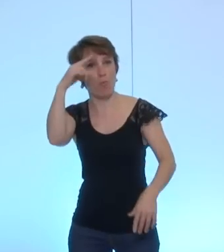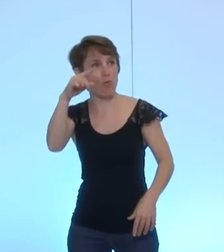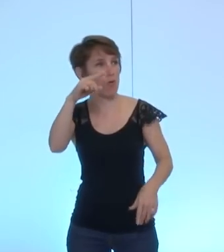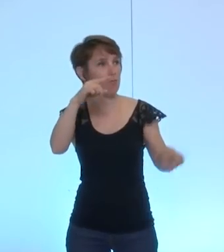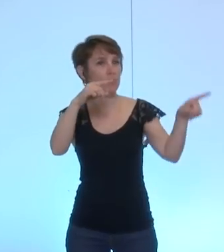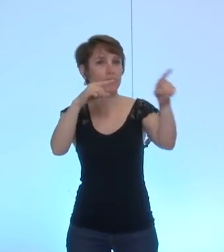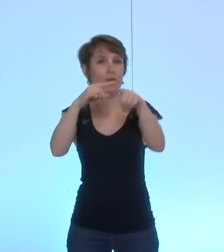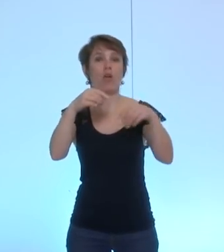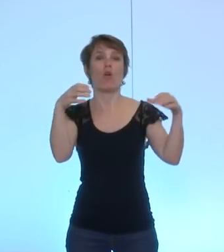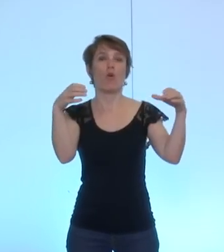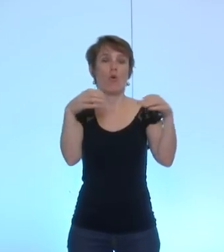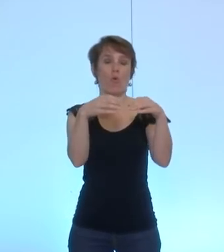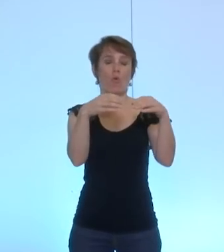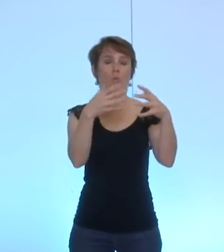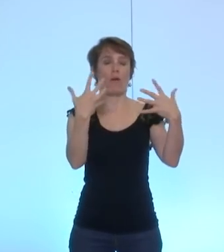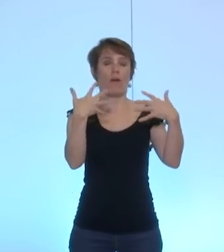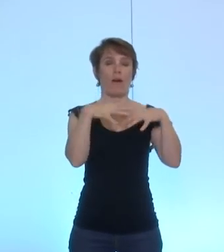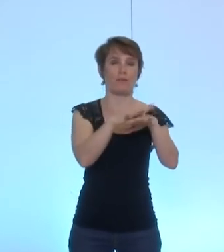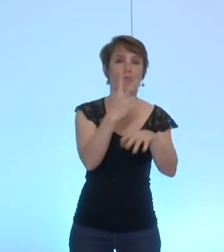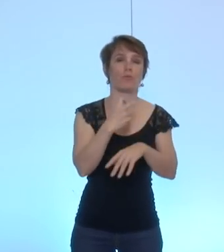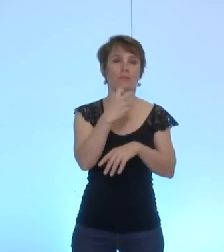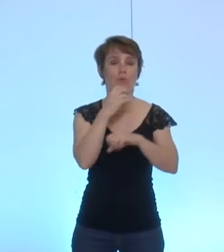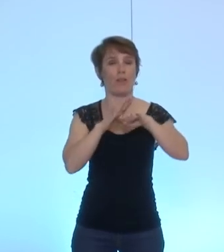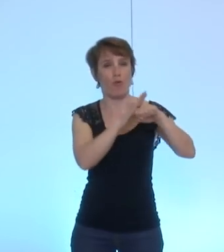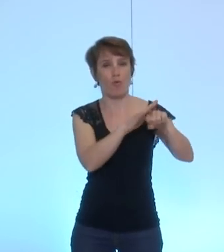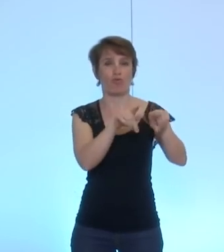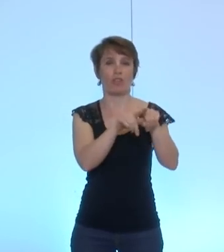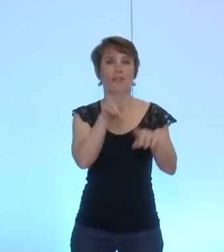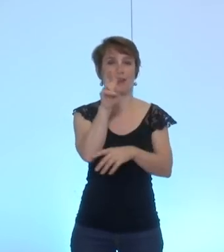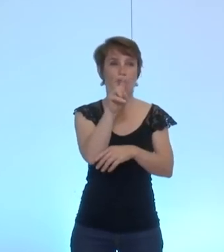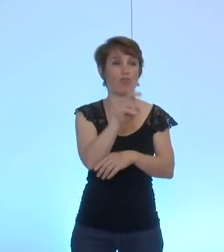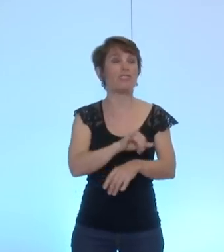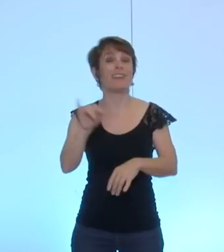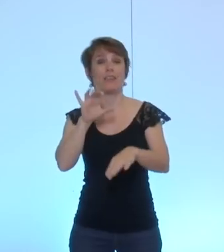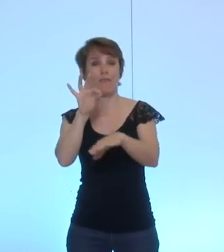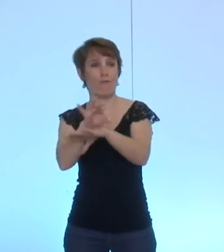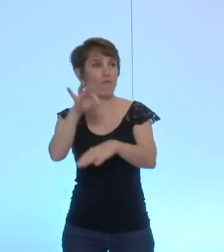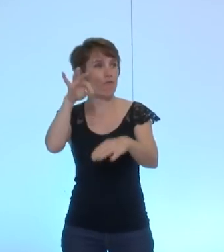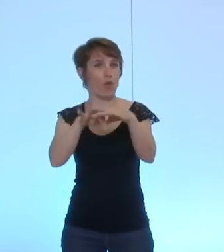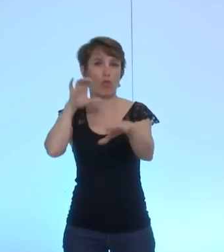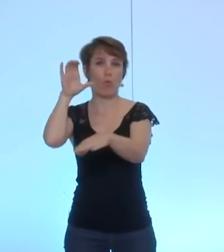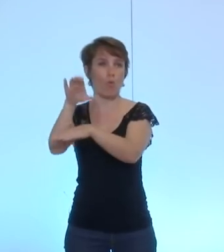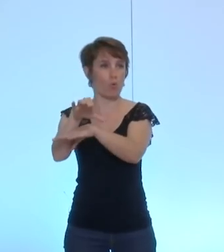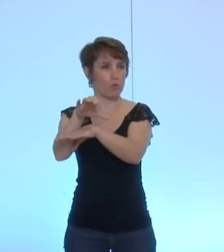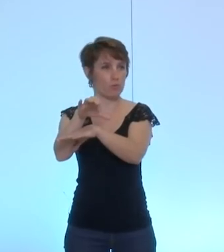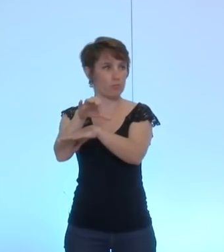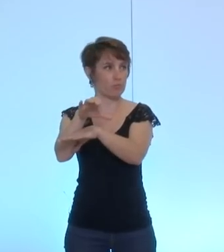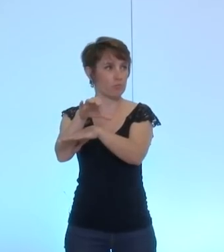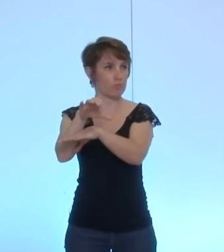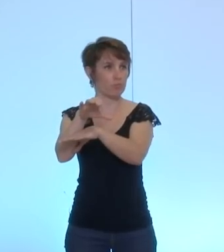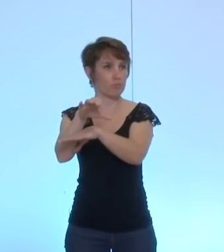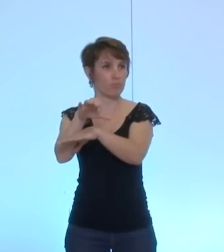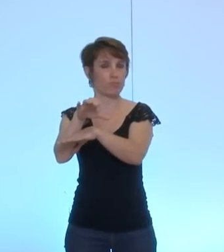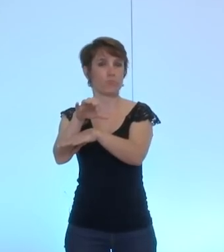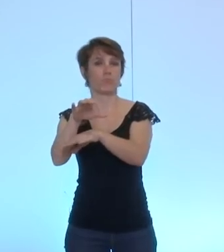Le groupe Rassemblement Citoyens de la Gauche et des Écologistes. Qui est contre ? Qui s'abstient ?